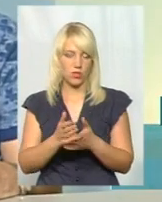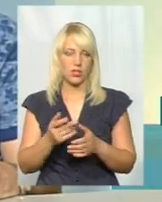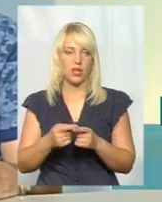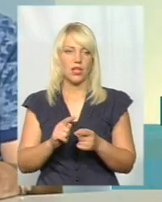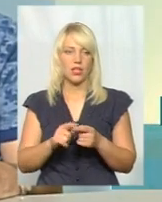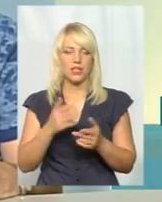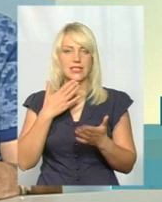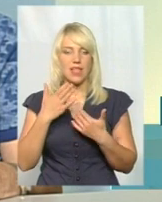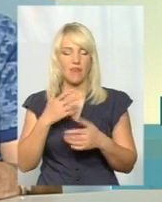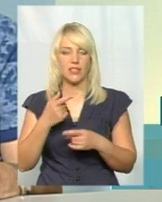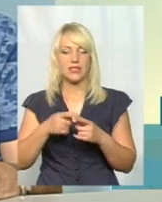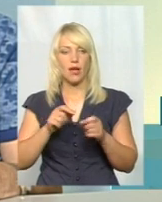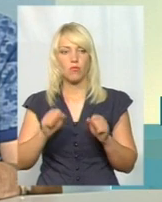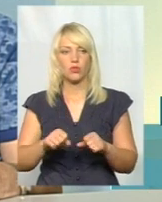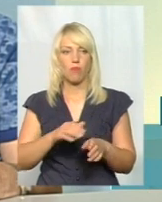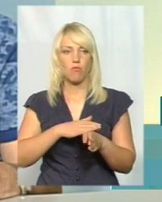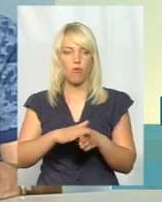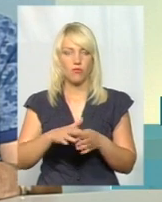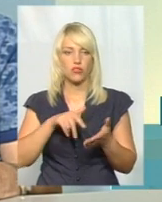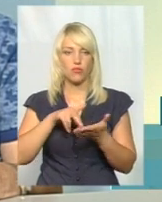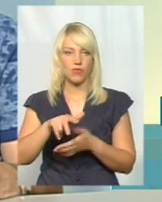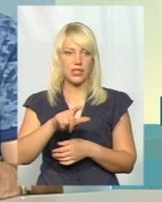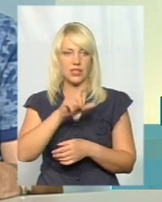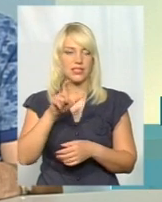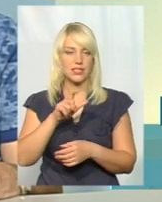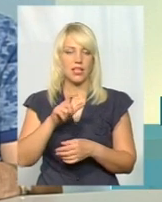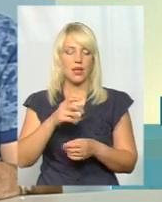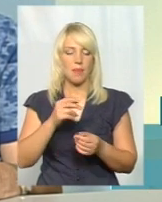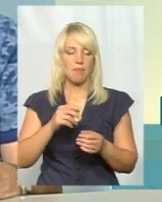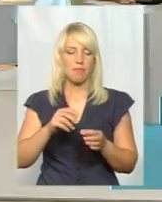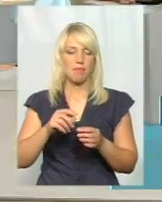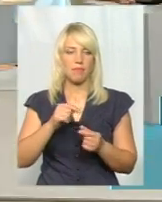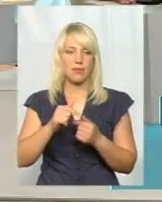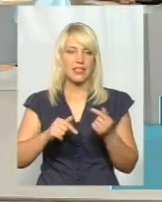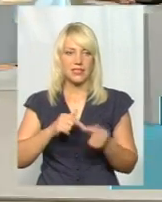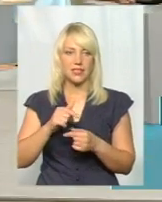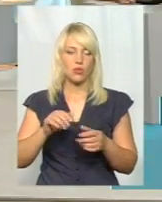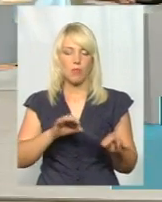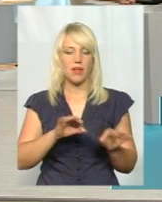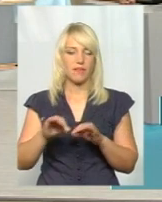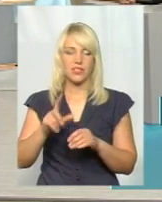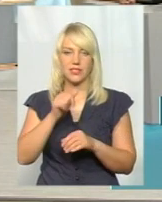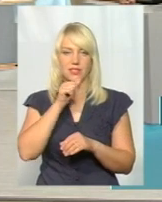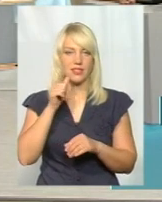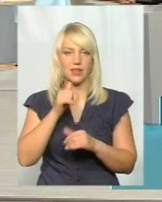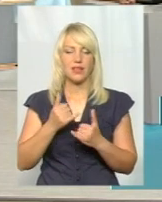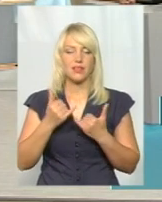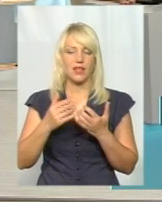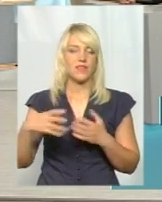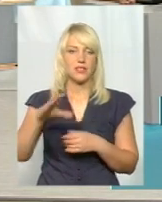квиток. Це можливість повністю вийти бізнесу-перевізника в стіні. Бо зараз, для кого не секрет, що